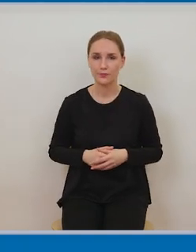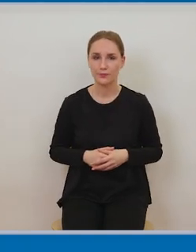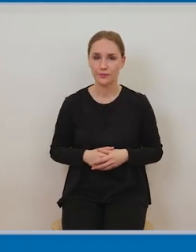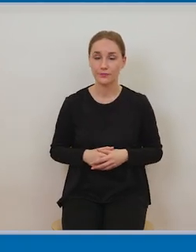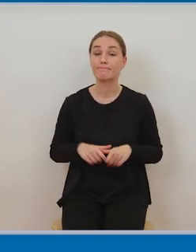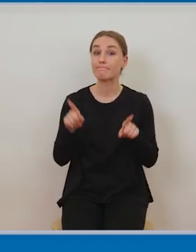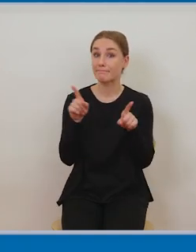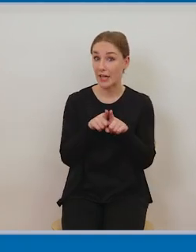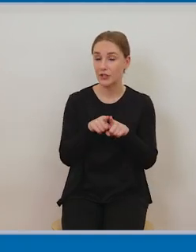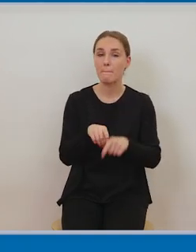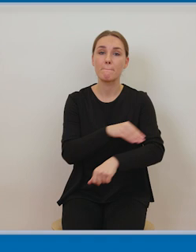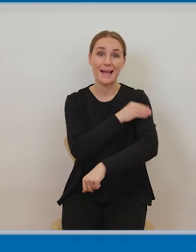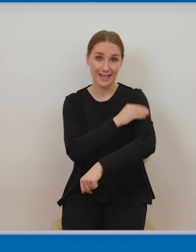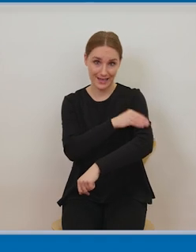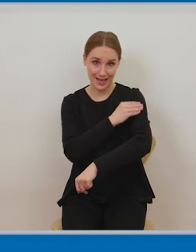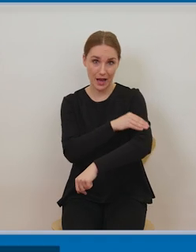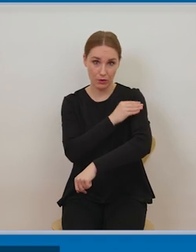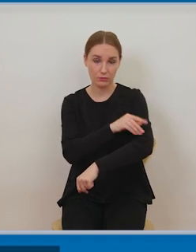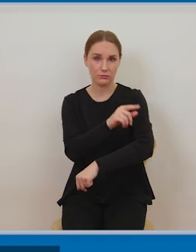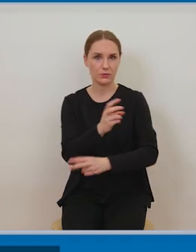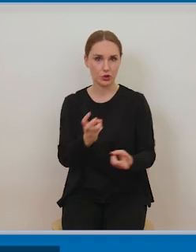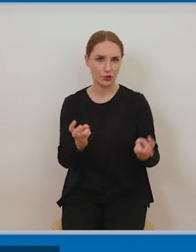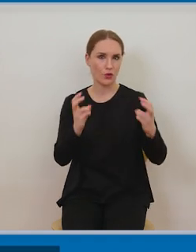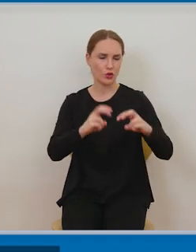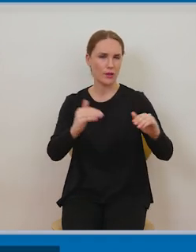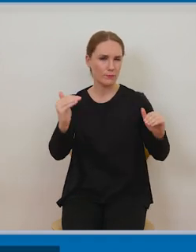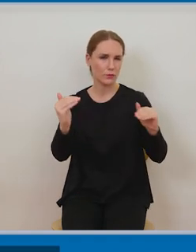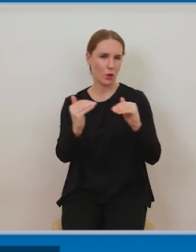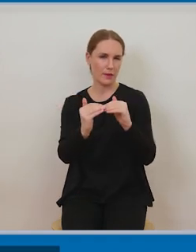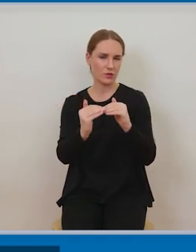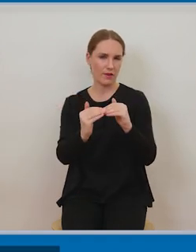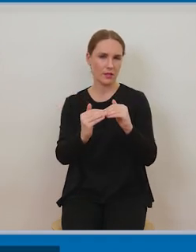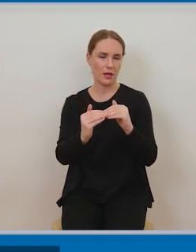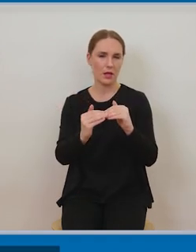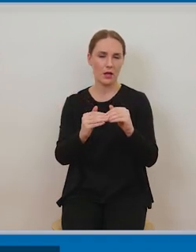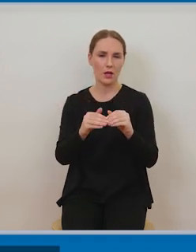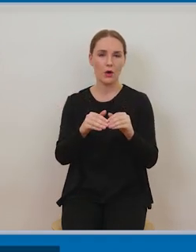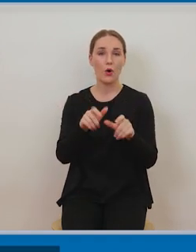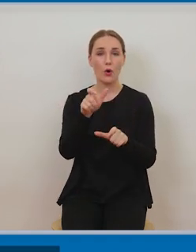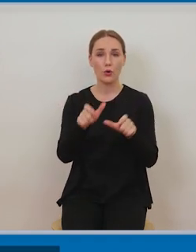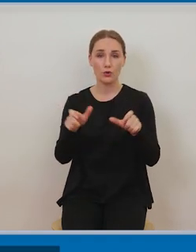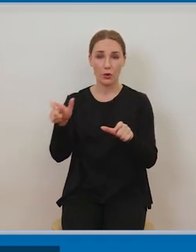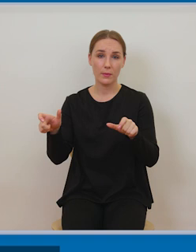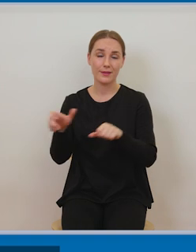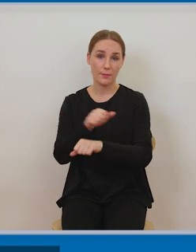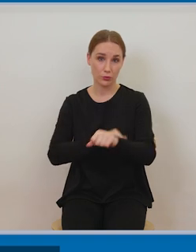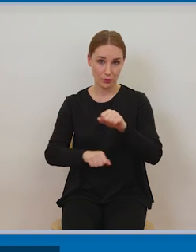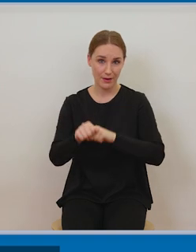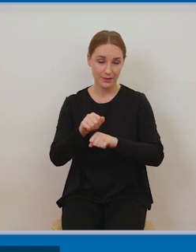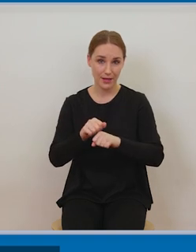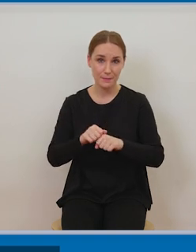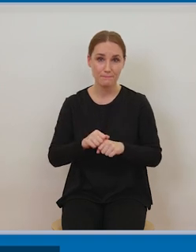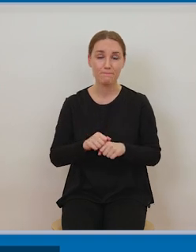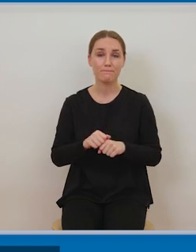naukowymi, którzy je właśnie przygotowują, a więc osoby prowadzące wspólne zajęcia, prowadzące zajęcia